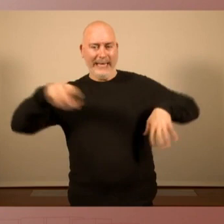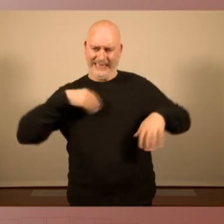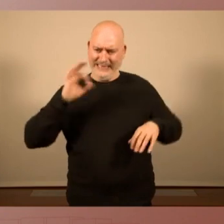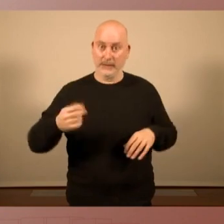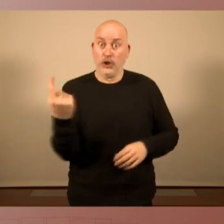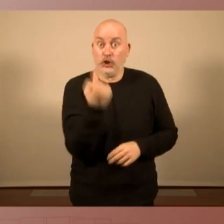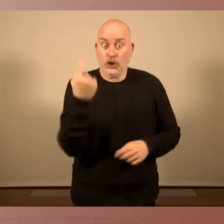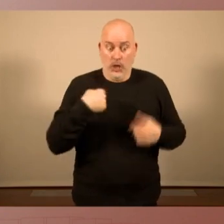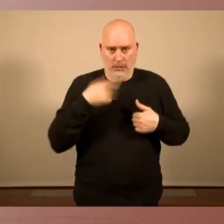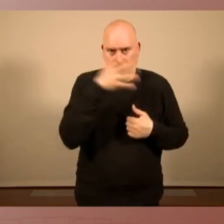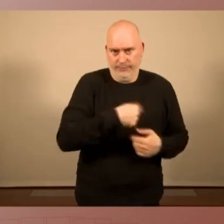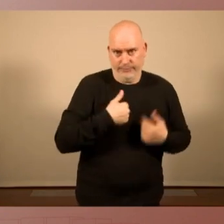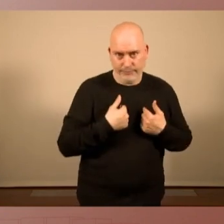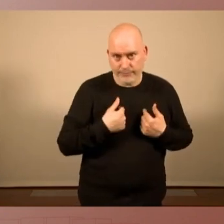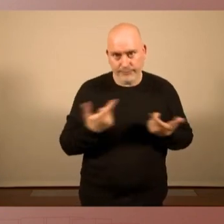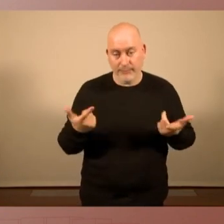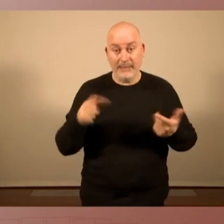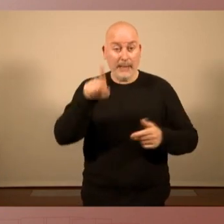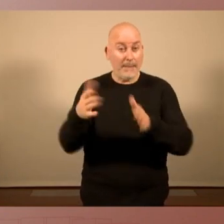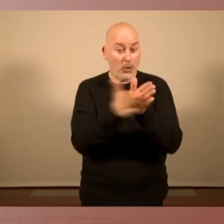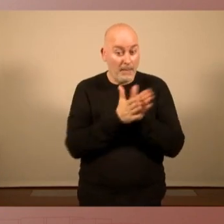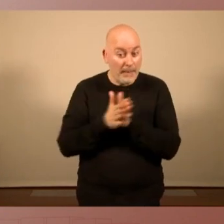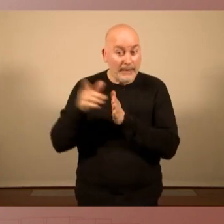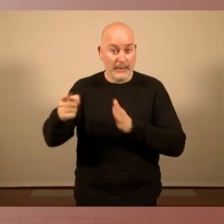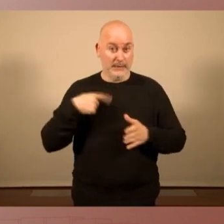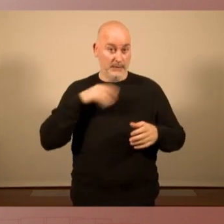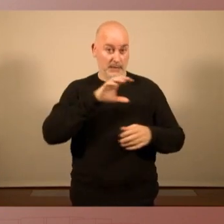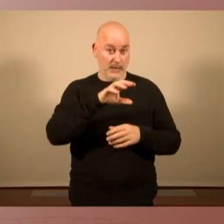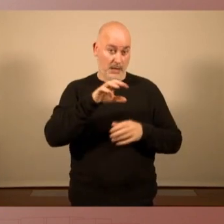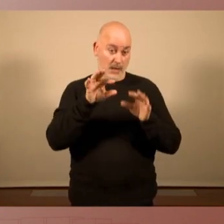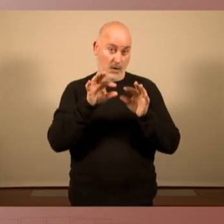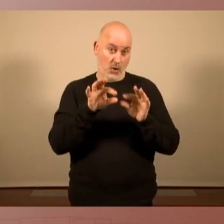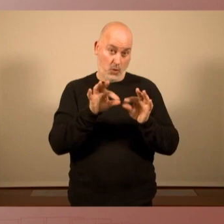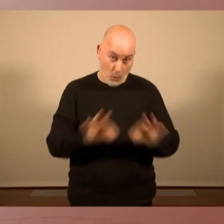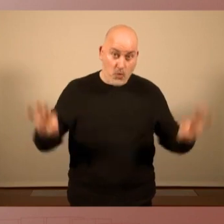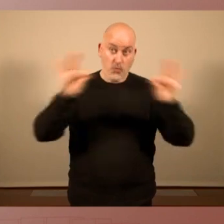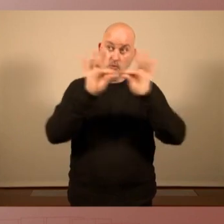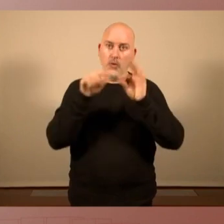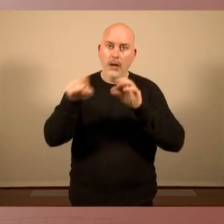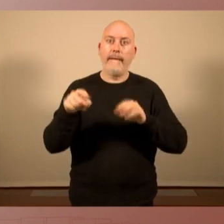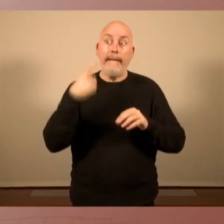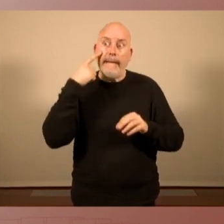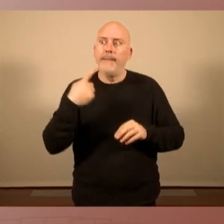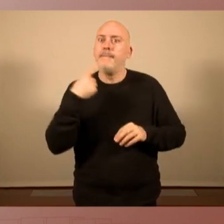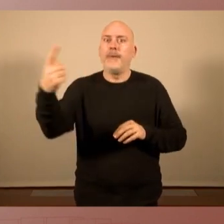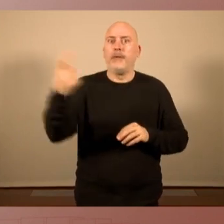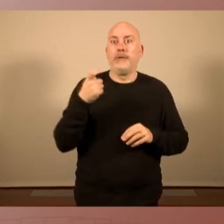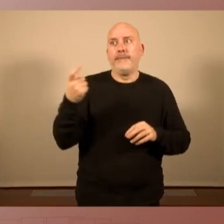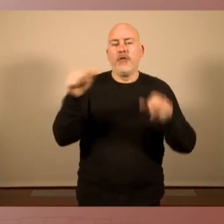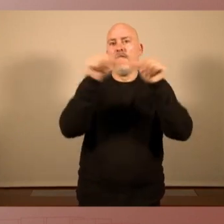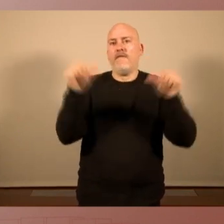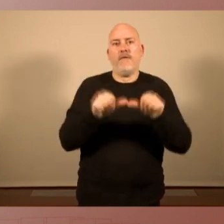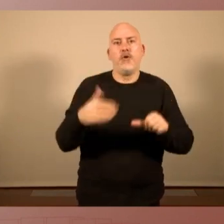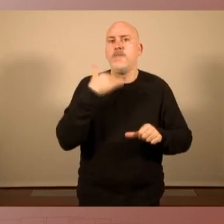I les companyes dels comuns també els preguntem si tenen alguna fórmula per tal de poder